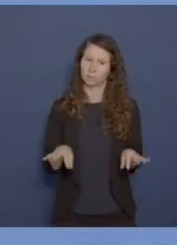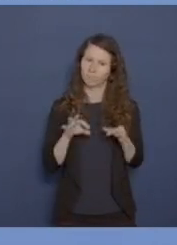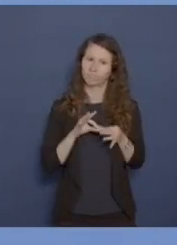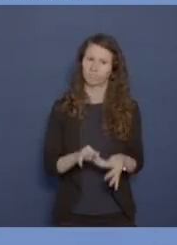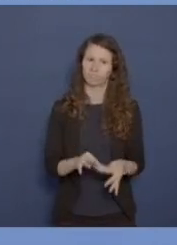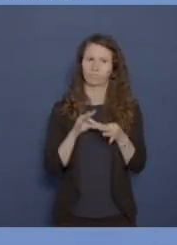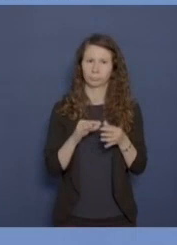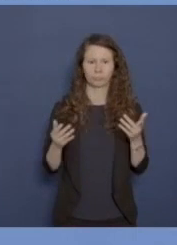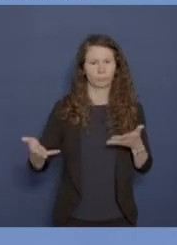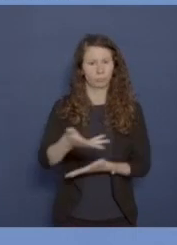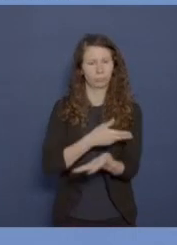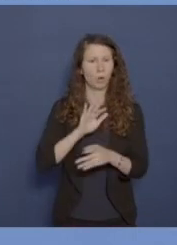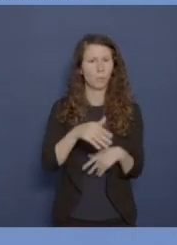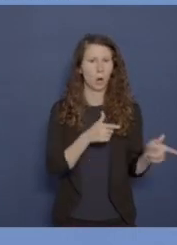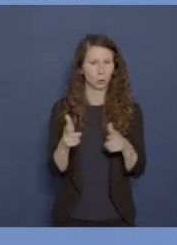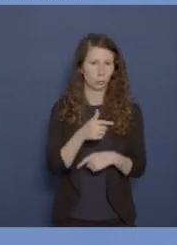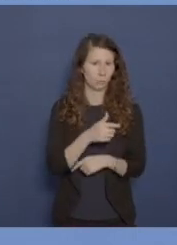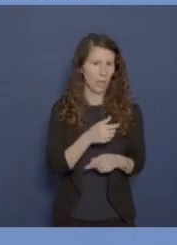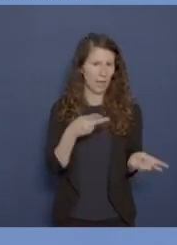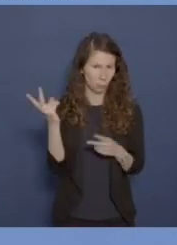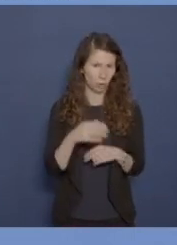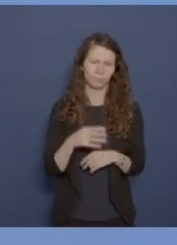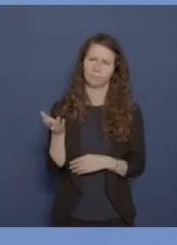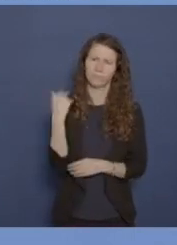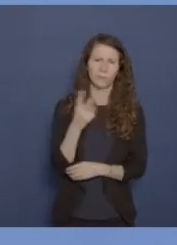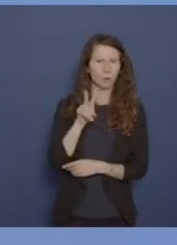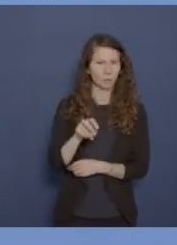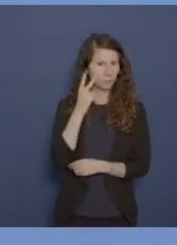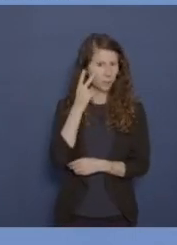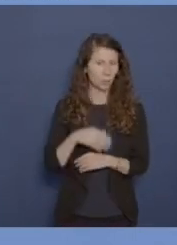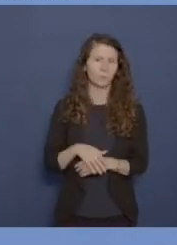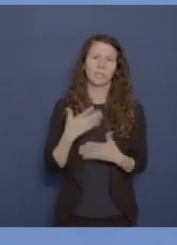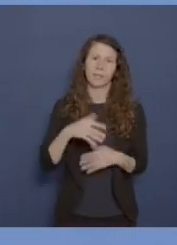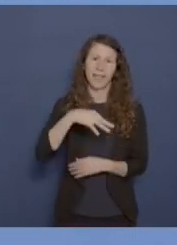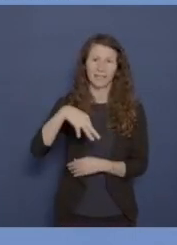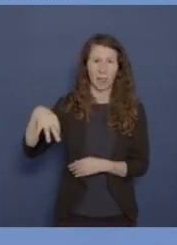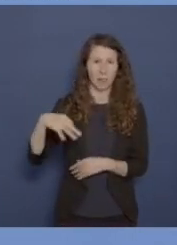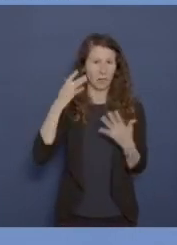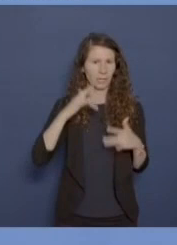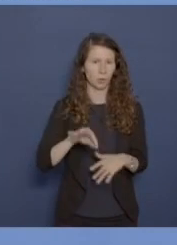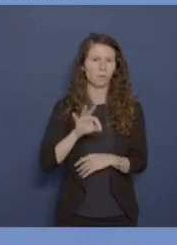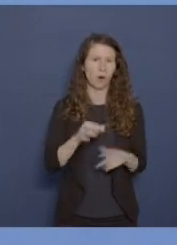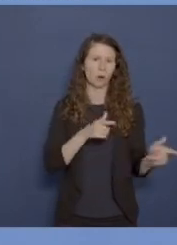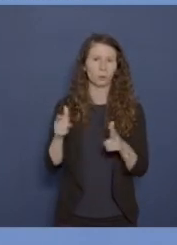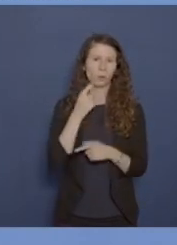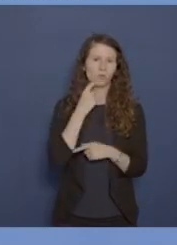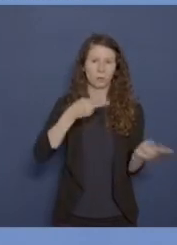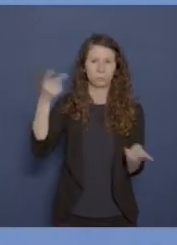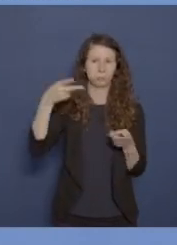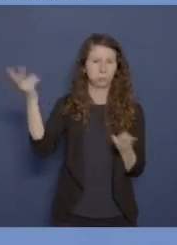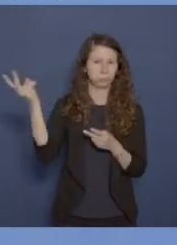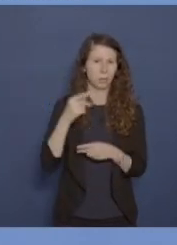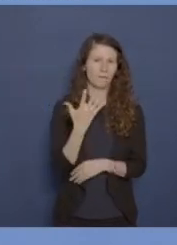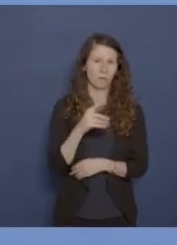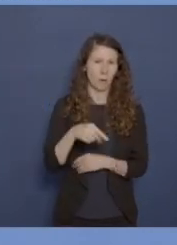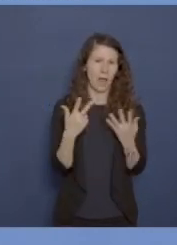Wie sah es nun 2020 aus? Es wurden Einzelgenehmigungen für die Ausführung von Rüstungsgütern in Höhe von rund